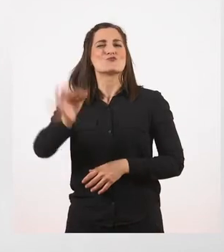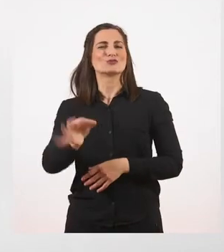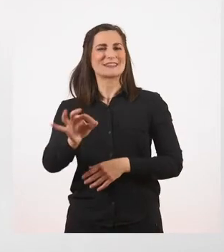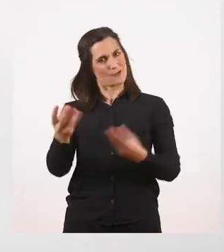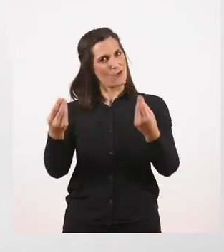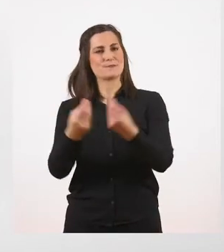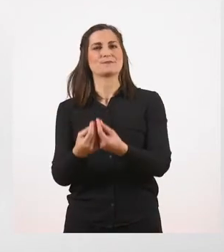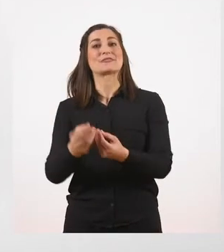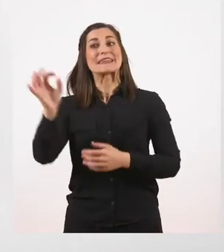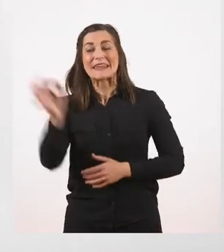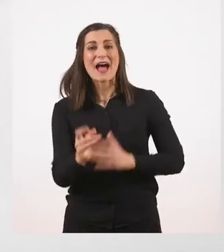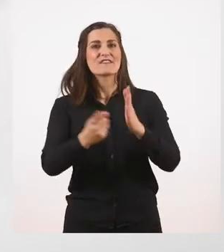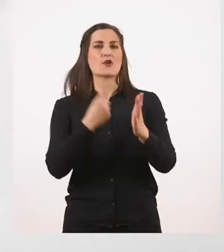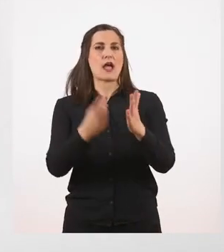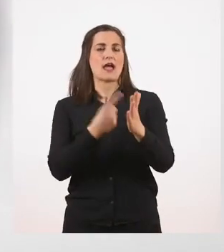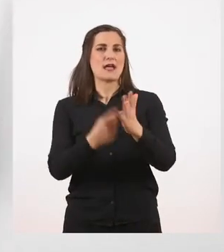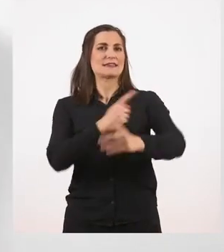έφερνε ο γιατρός, ζαχαρωτά.